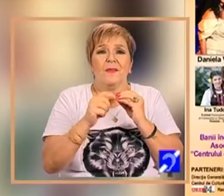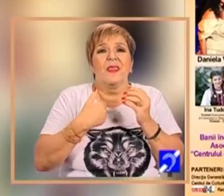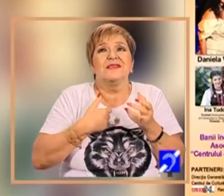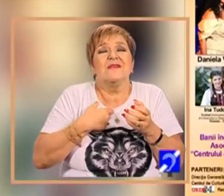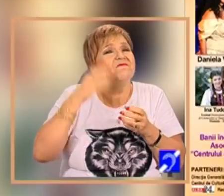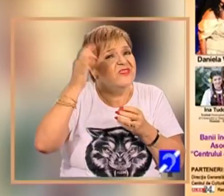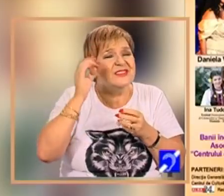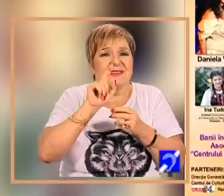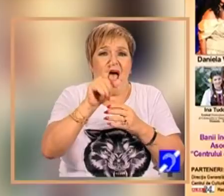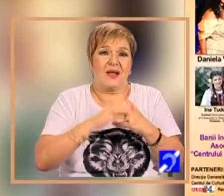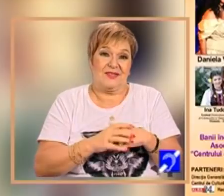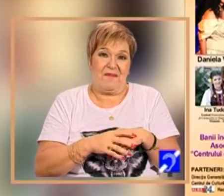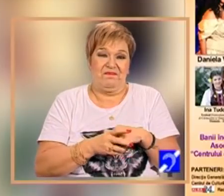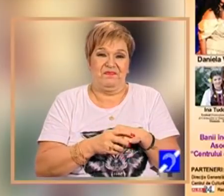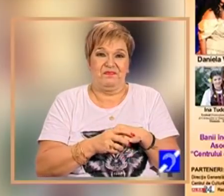spere acest lucru.